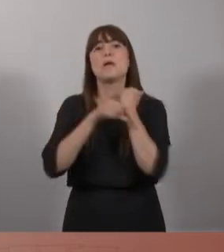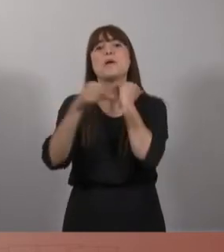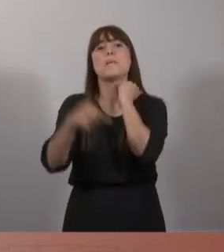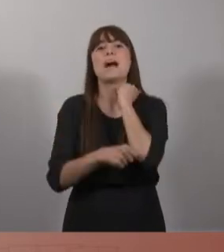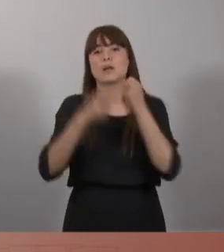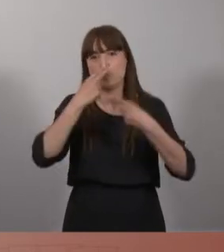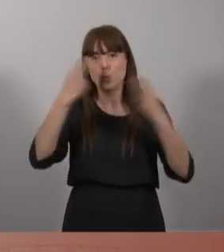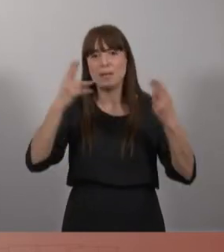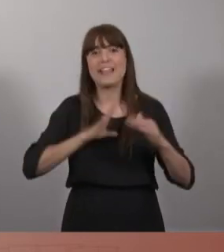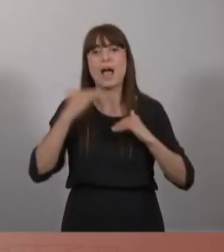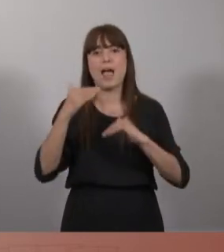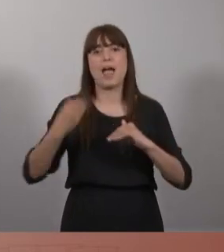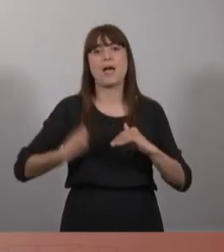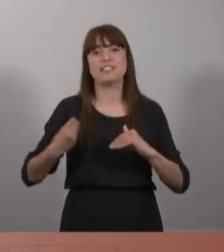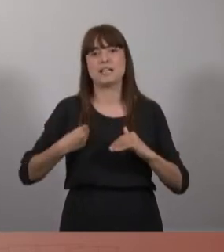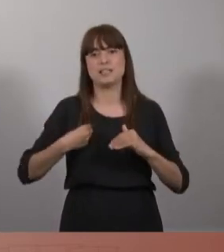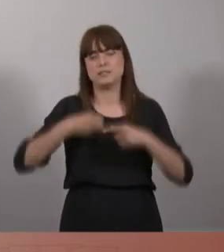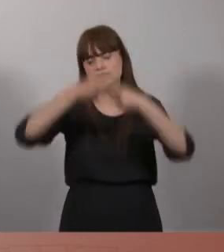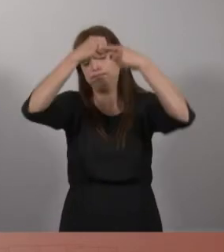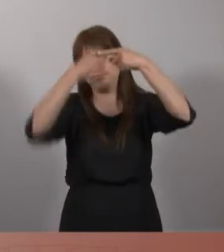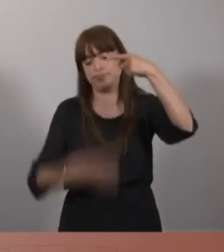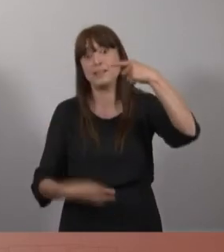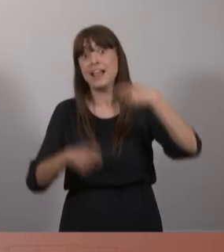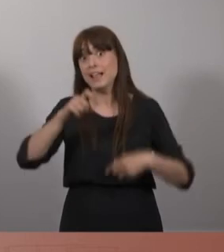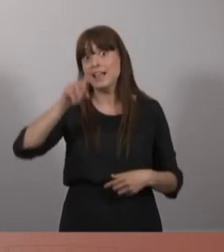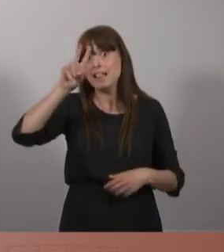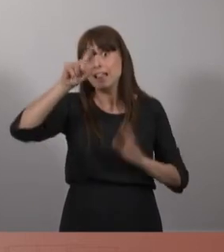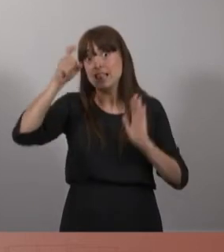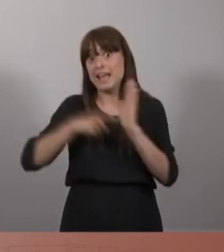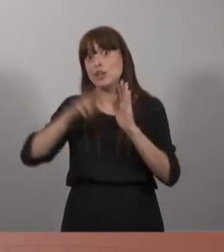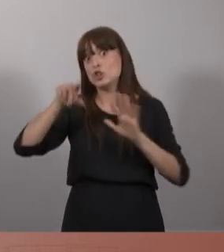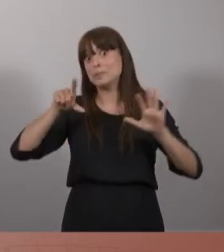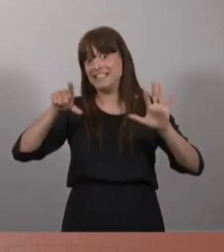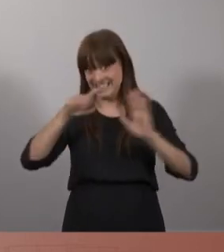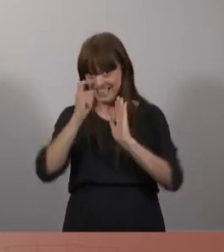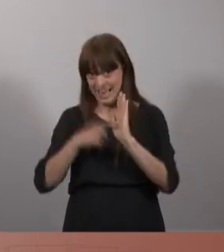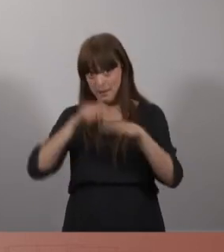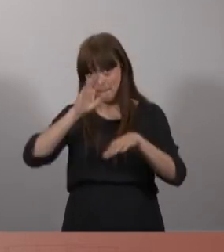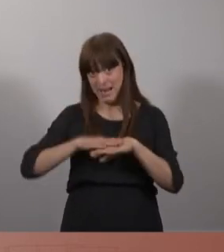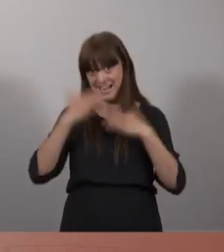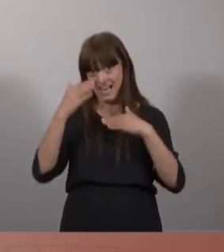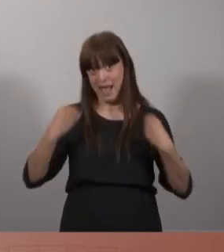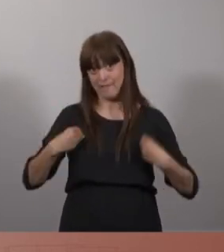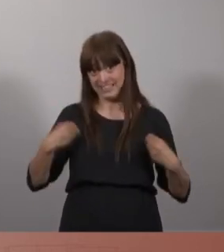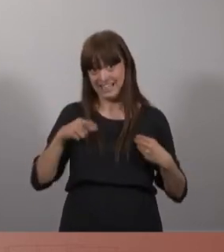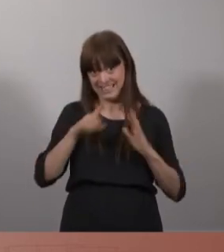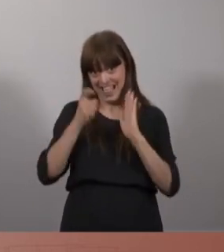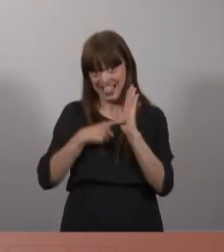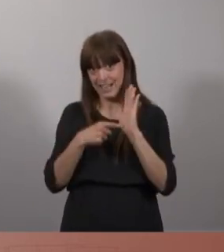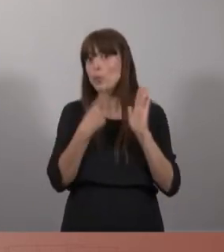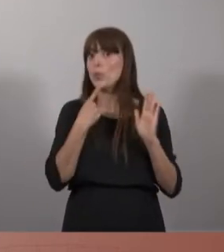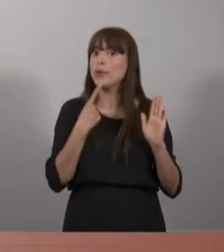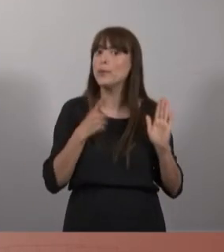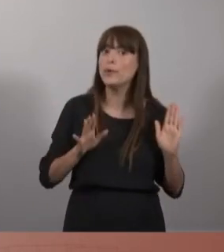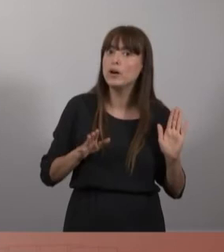potent que avui no tenim, un parc potent d'habitatges que la llei del 2007, aquesta llei per l'habitatge que va costar tant temps de fer, ja deia que era un mandat important.